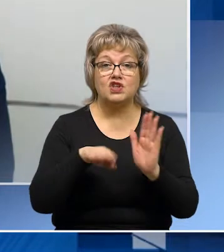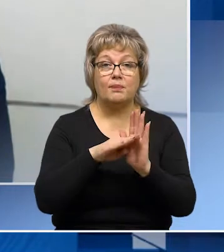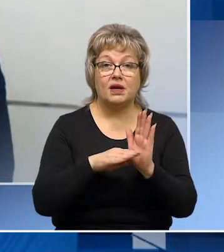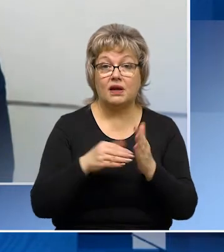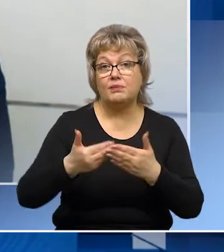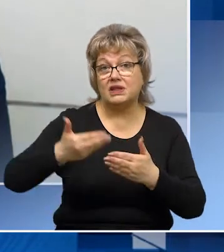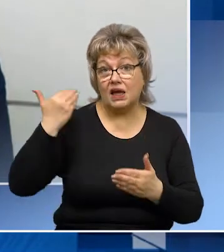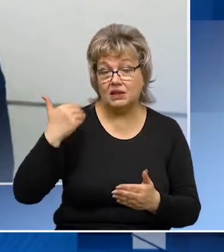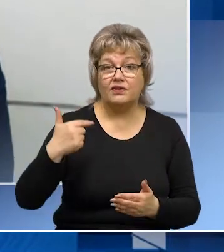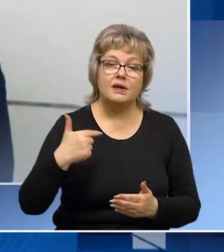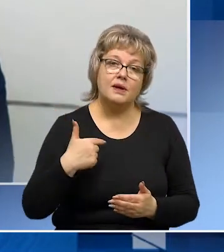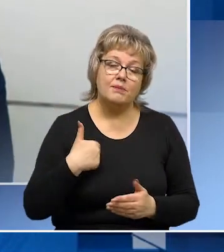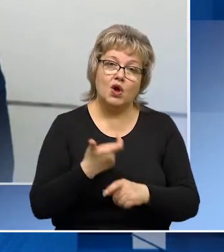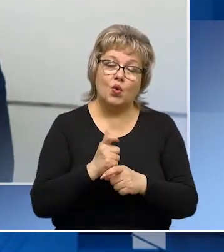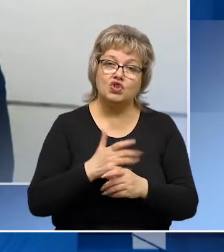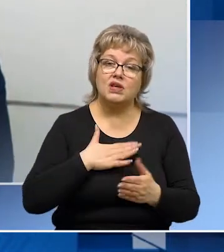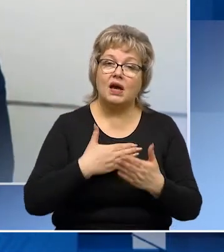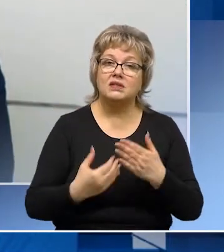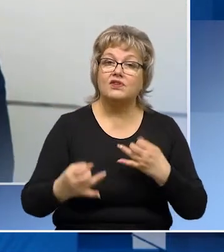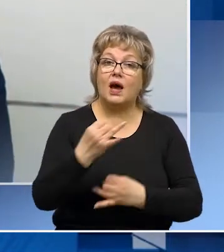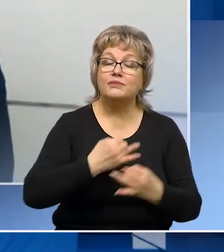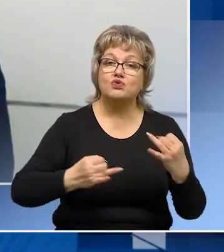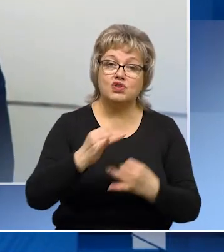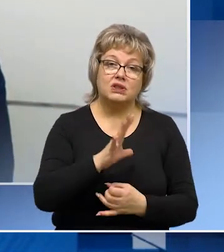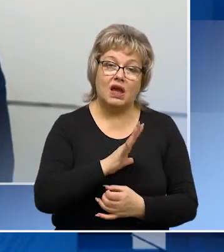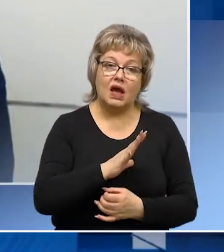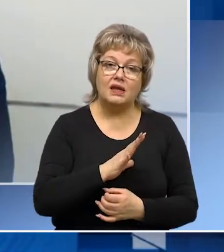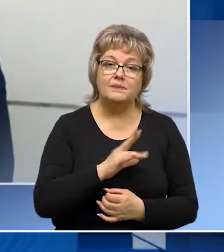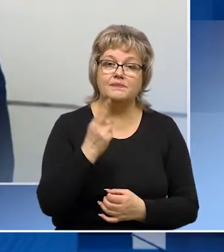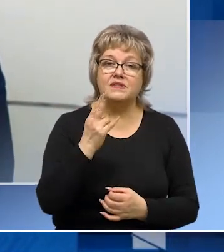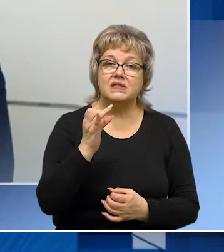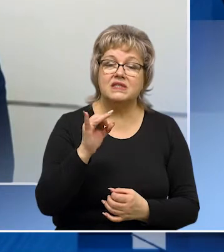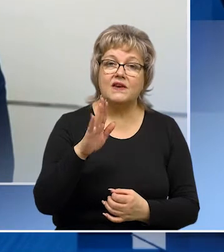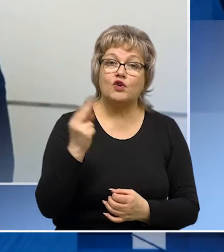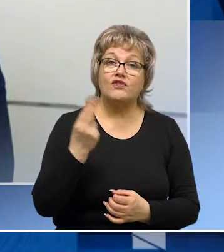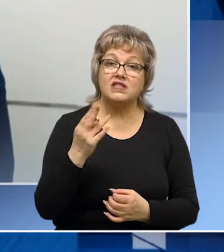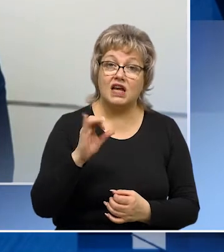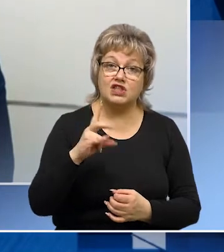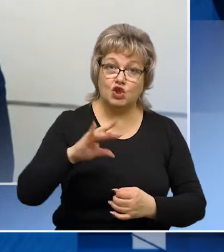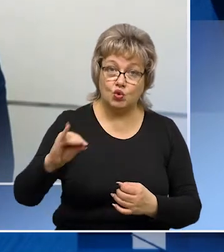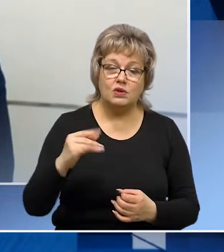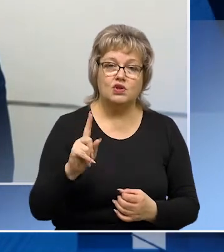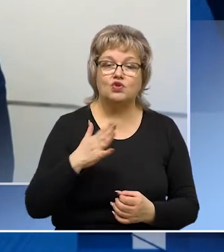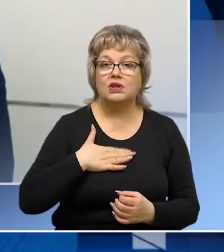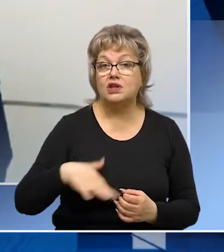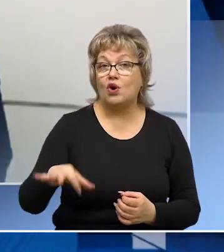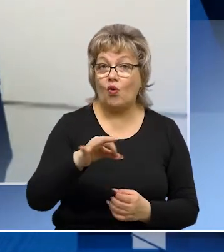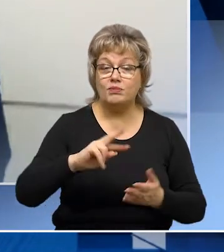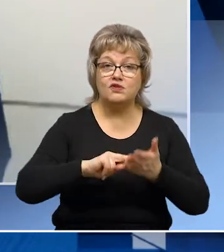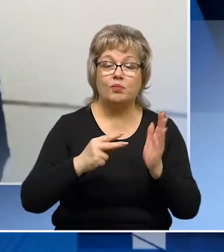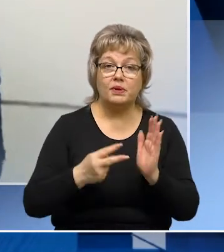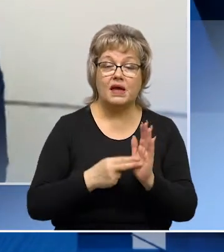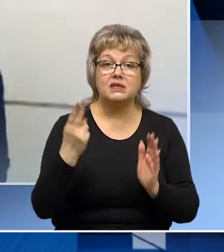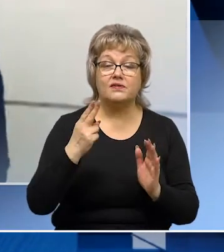нашей программе. До этого мы очень активно обсуждали цифровизацию, и то, что наша область